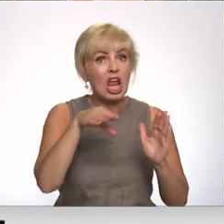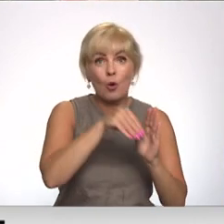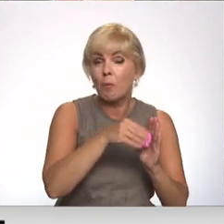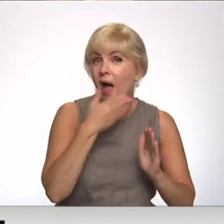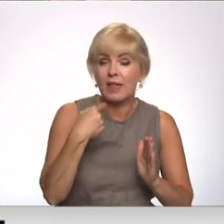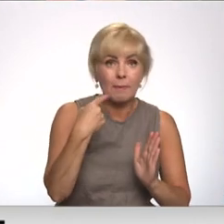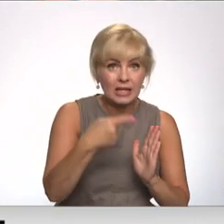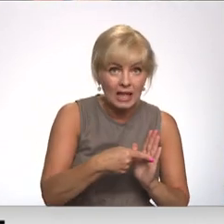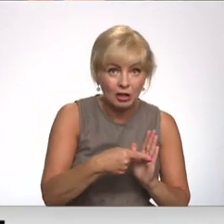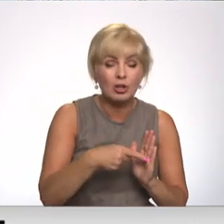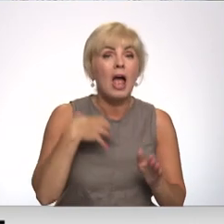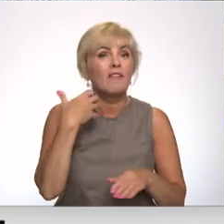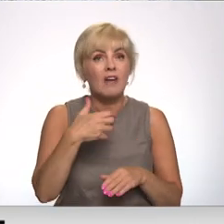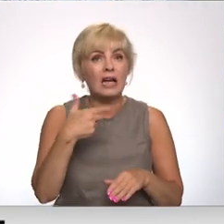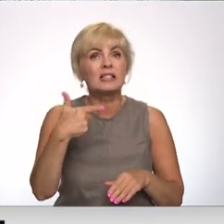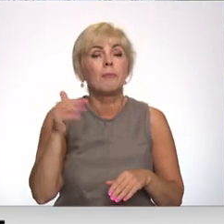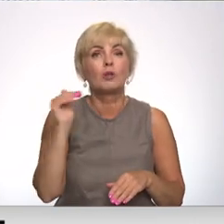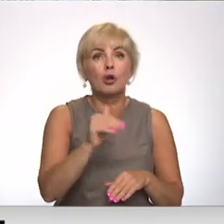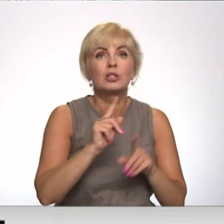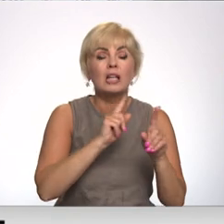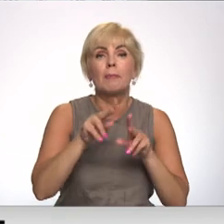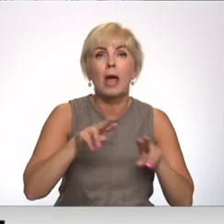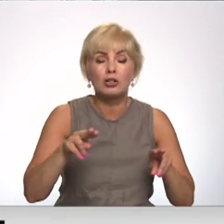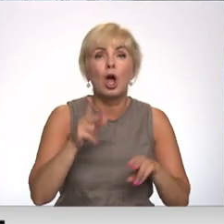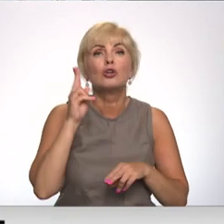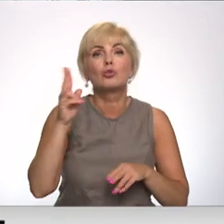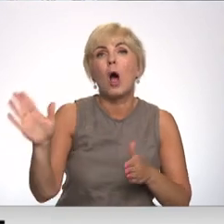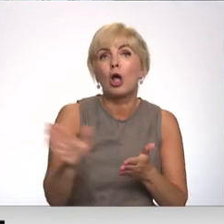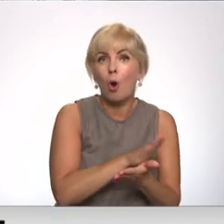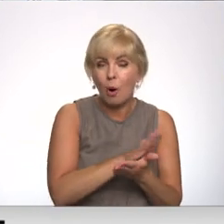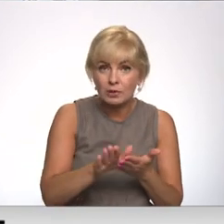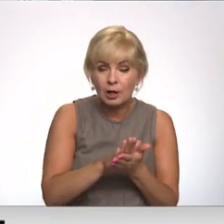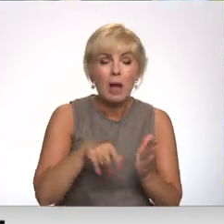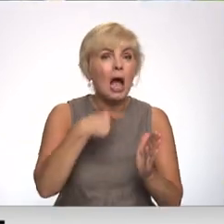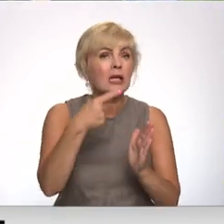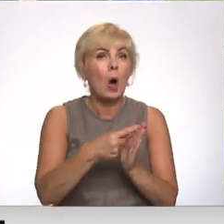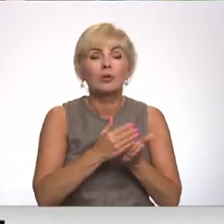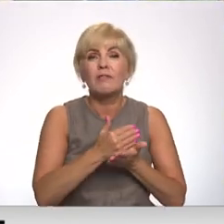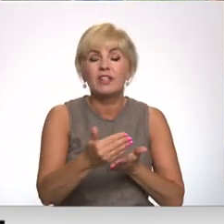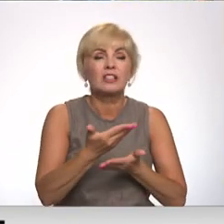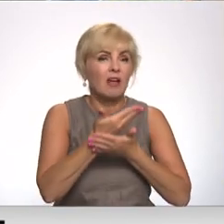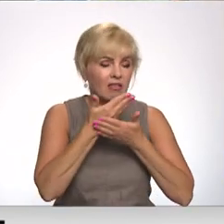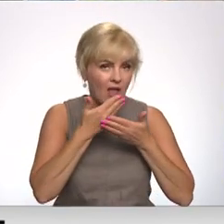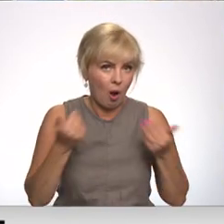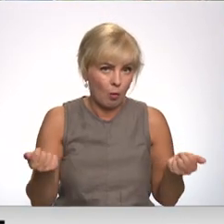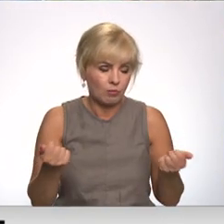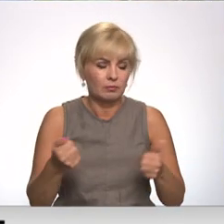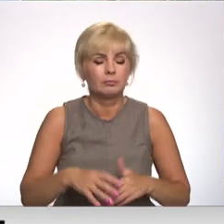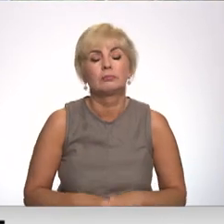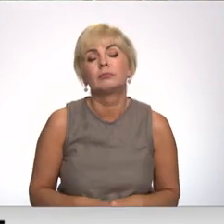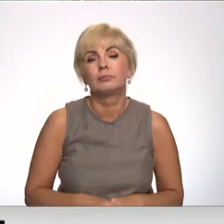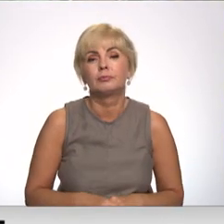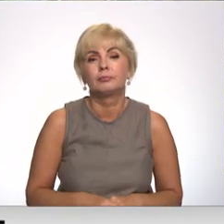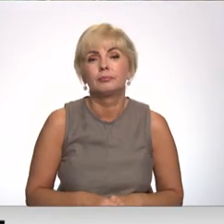jāparadz 70 tūkstoši eiro, ko sātiks ministrijas solīs kompensēt, bet jautājuma virzība gan nēsot. Dāca Siliņa, Kristaps Dravenieks, Vidzemes